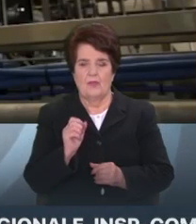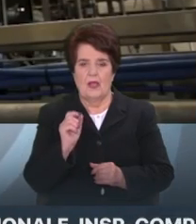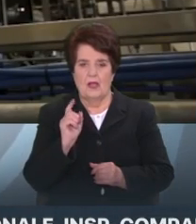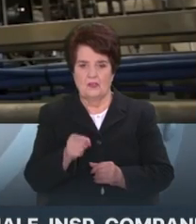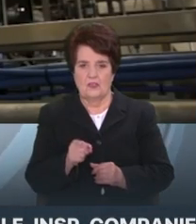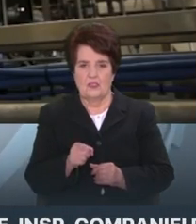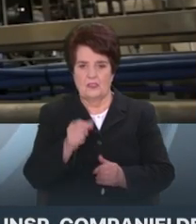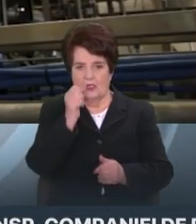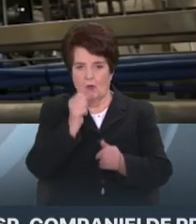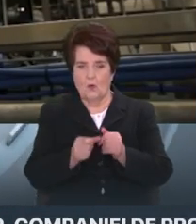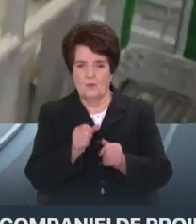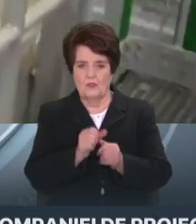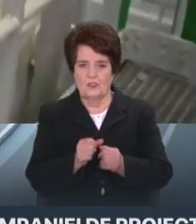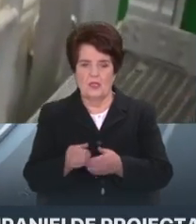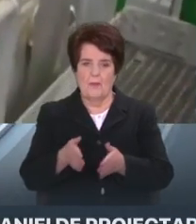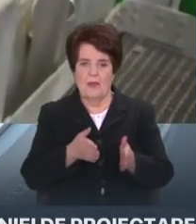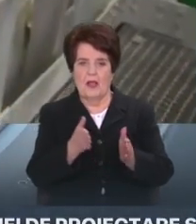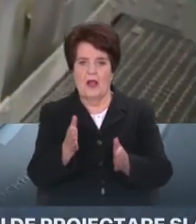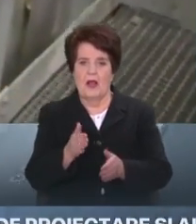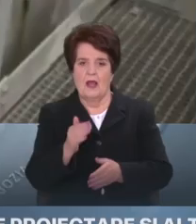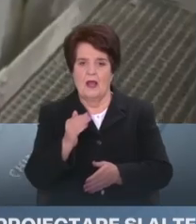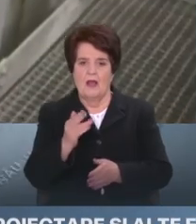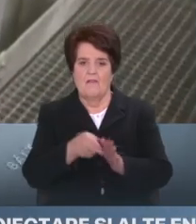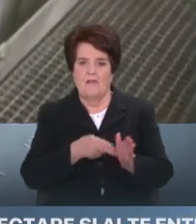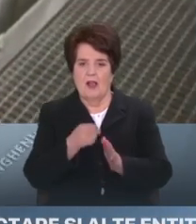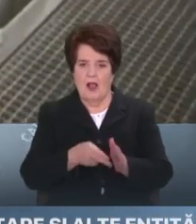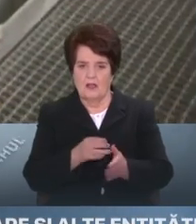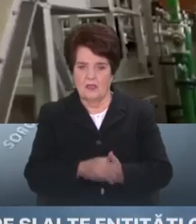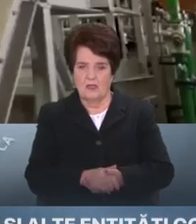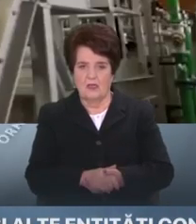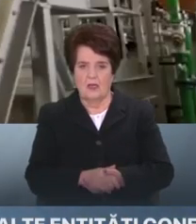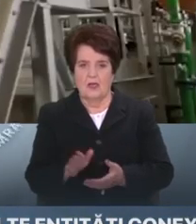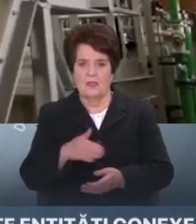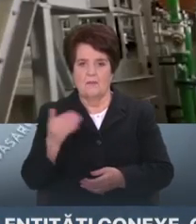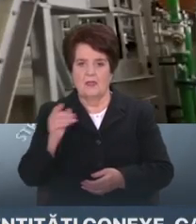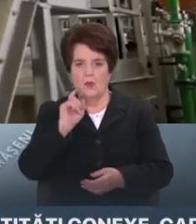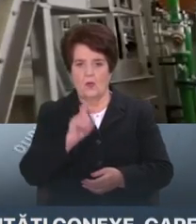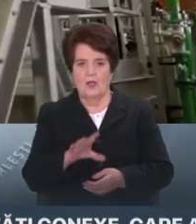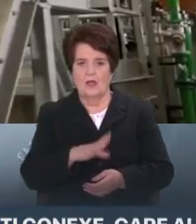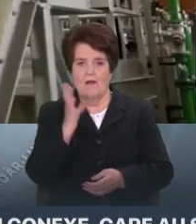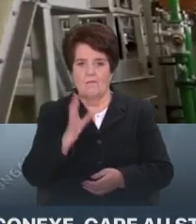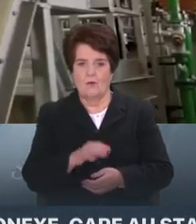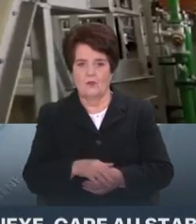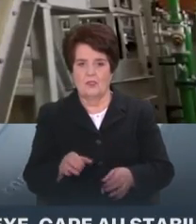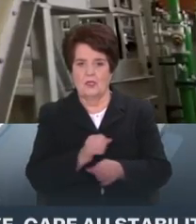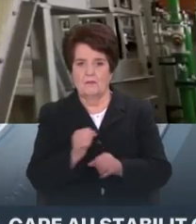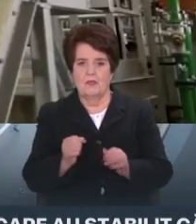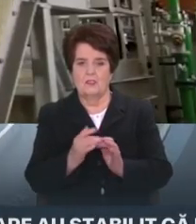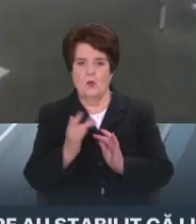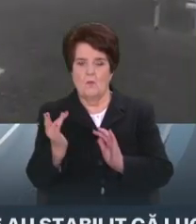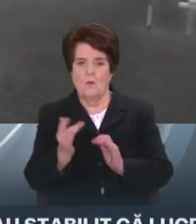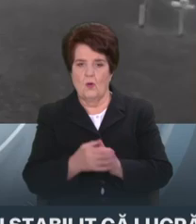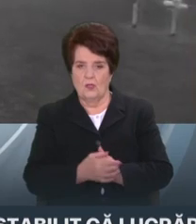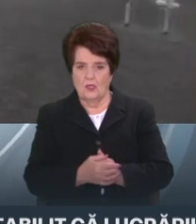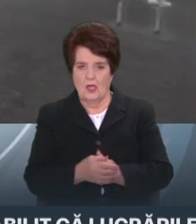combustibilă asta este calea ferată. Deci vreau să amintesc că din partea Ucrainei a fost explodat un pot de cale ferată